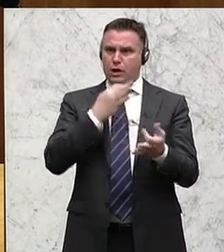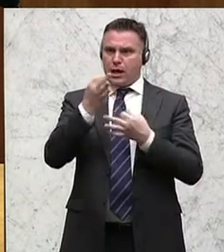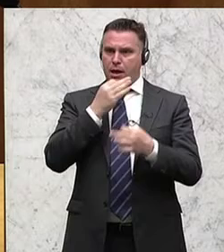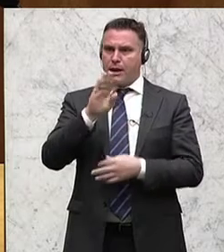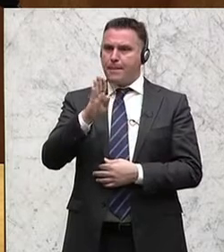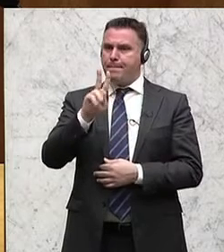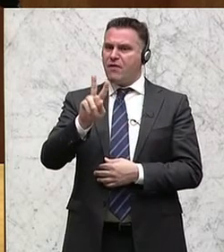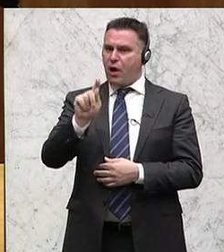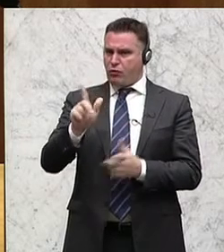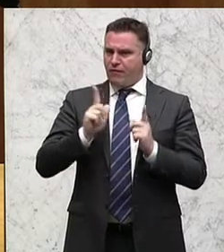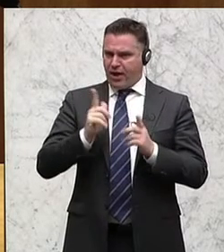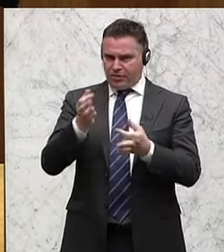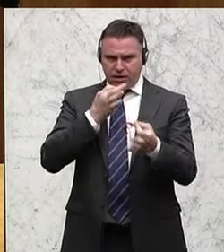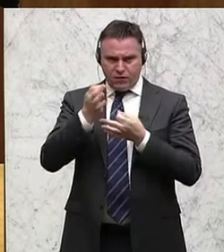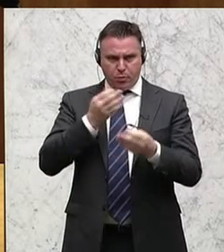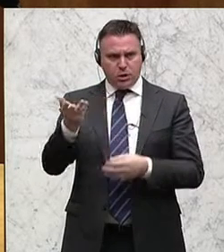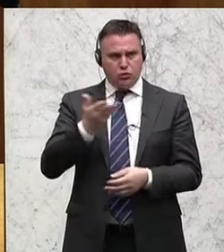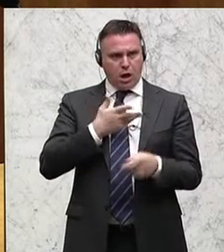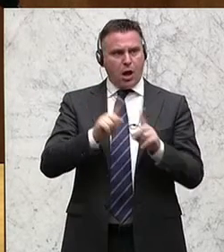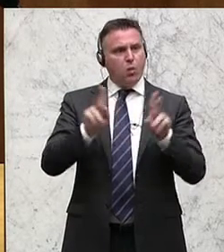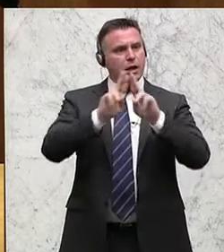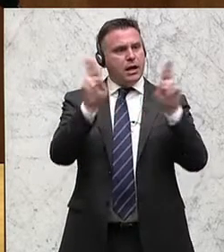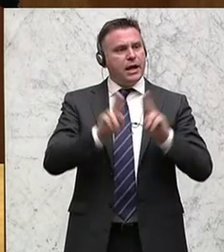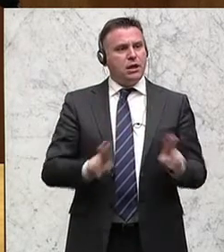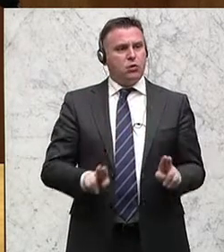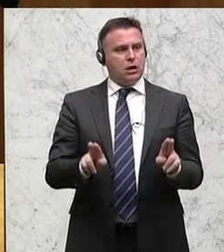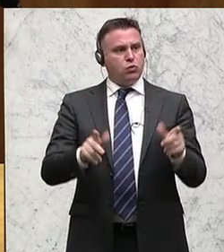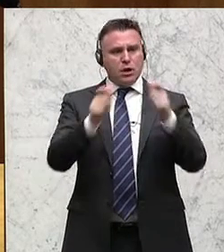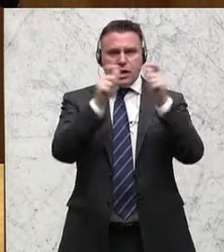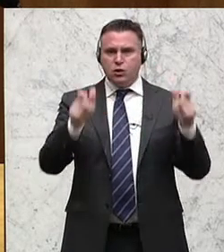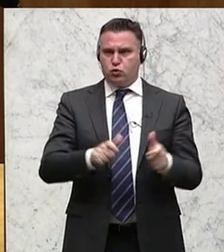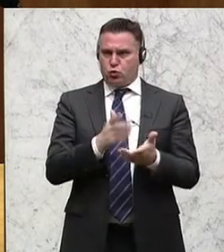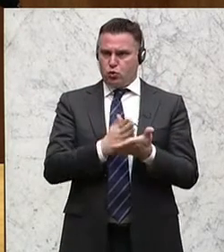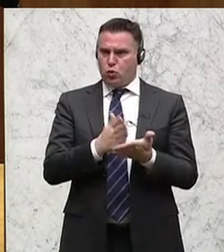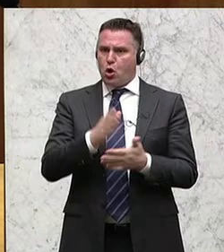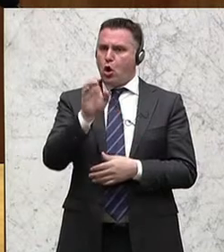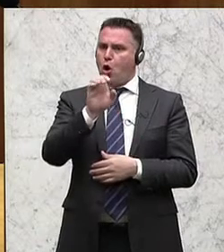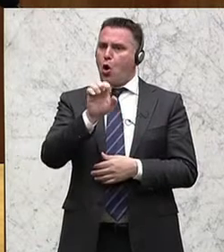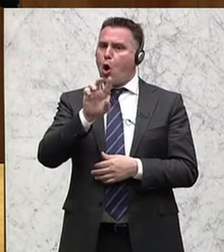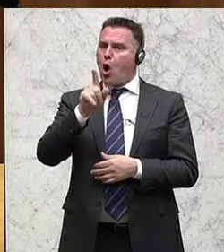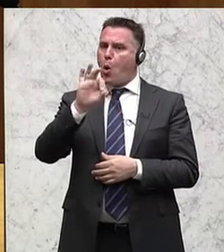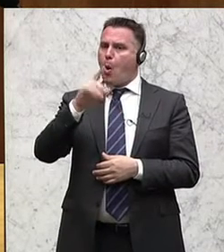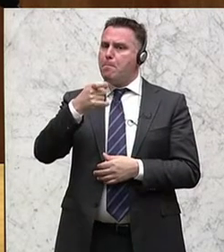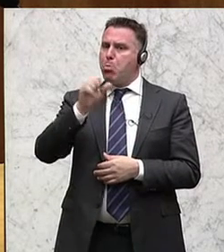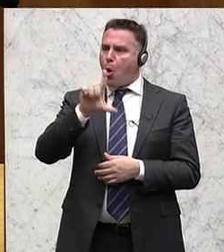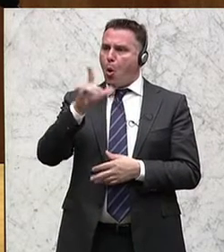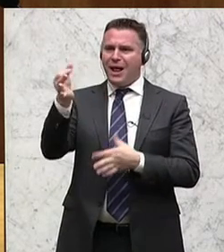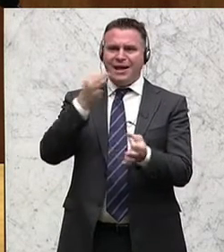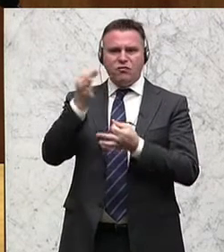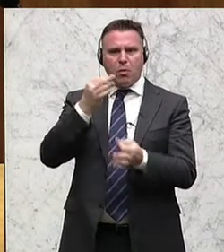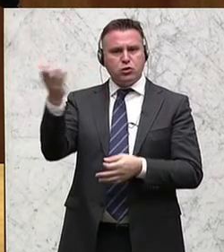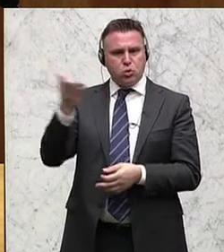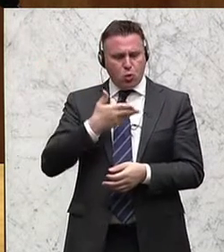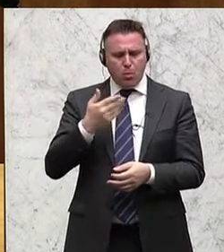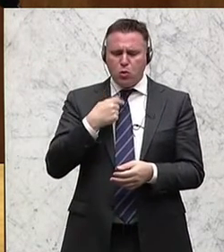BVT und auch mit Unterstützung internationaler Institutionen, ich denke jetzt vor allem an Europol, wirklich allen Hinweisen